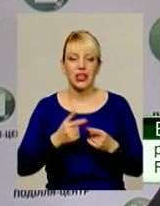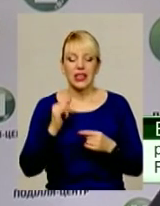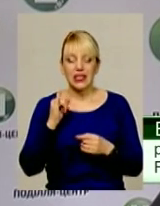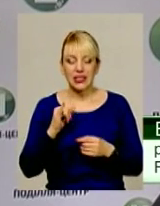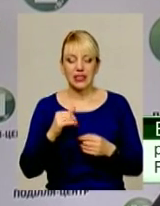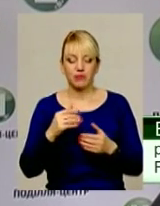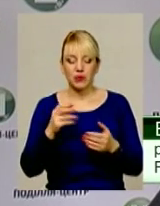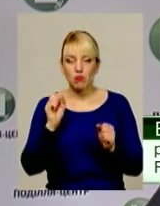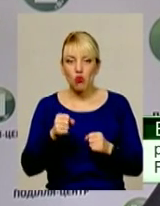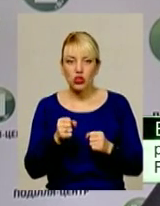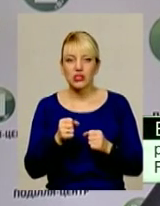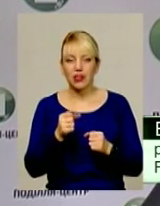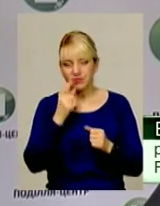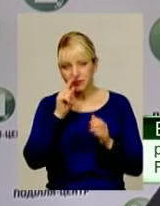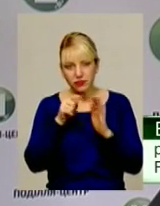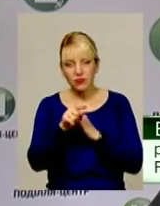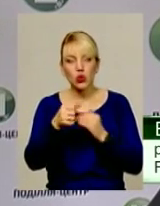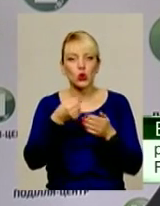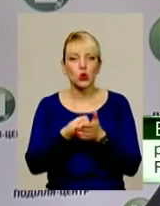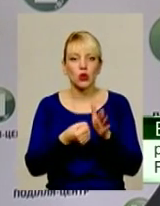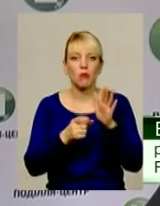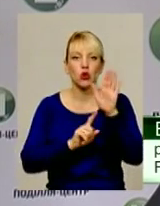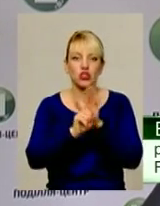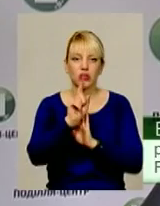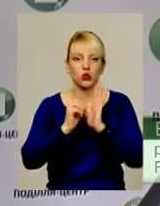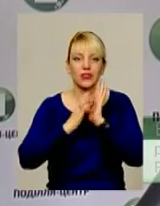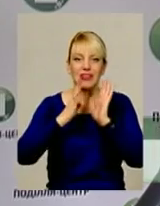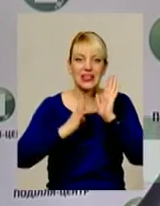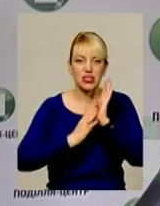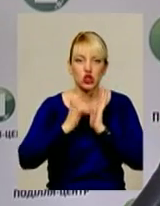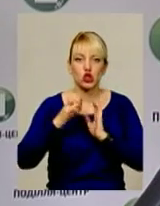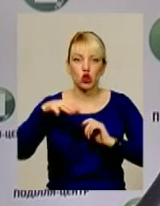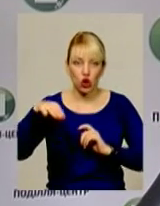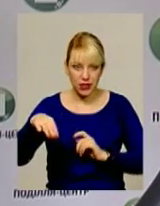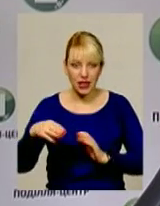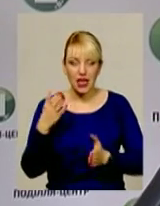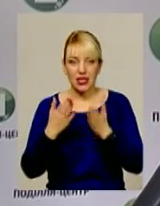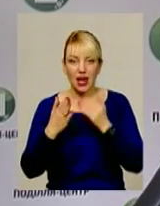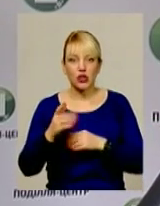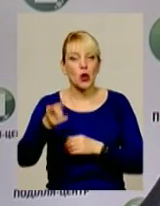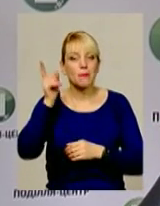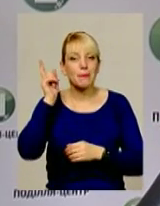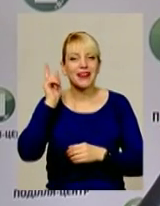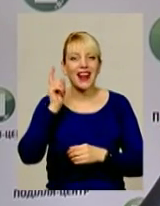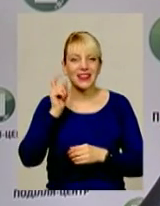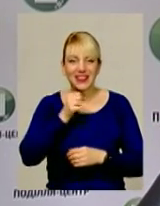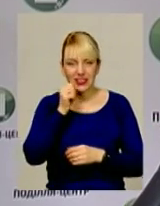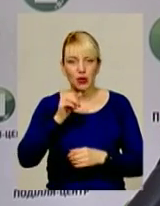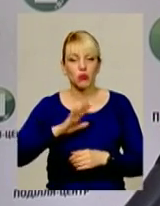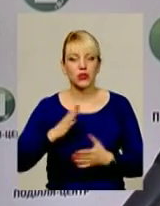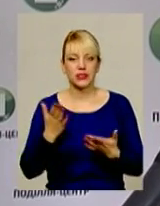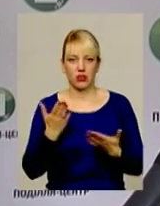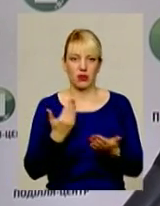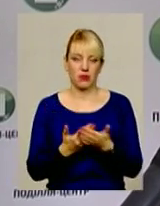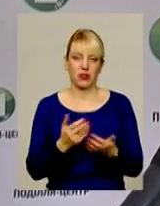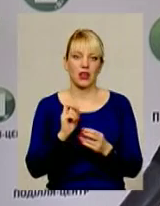початку 19-го сторіччя. Якщо предки були з якогось прошарку,